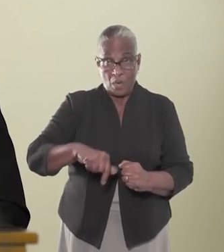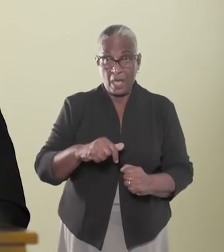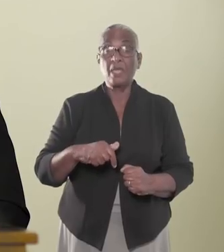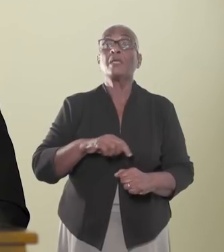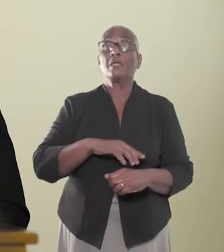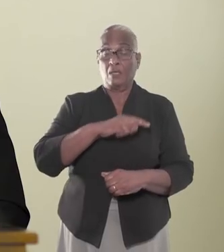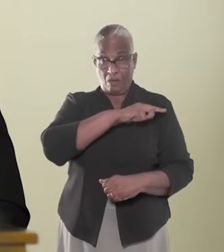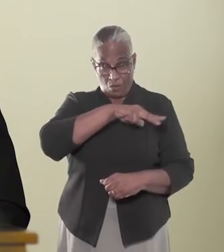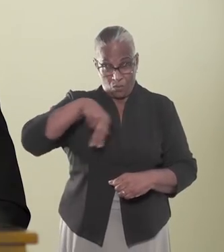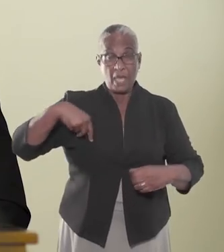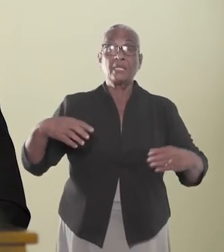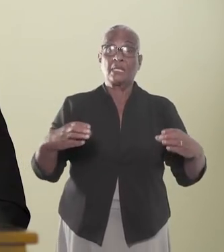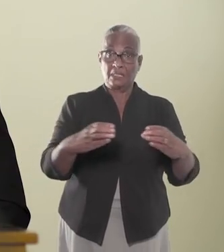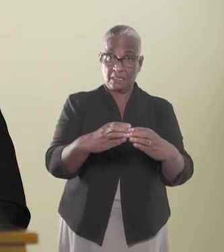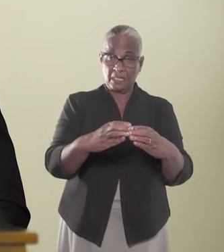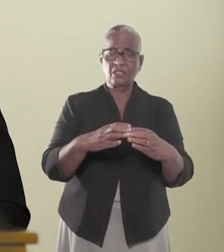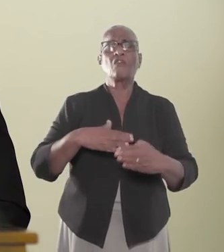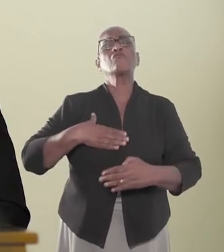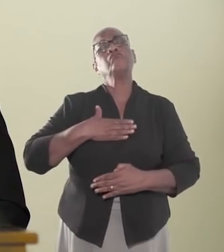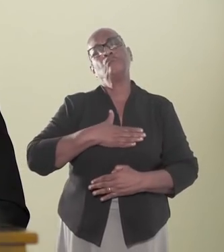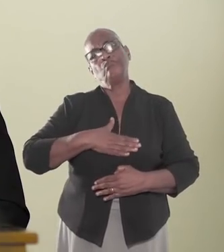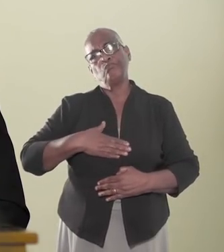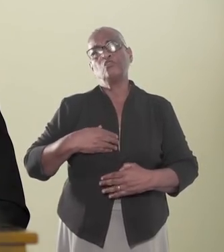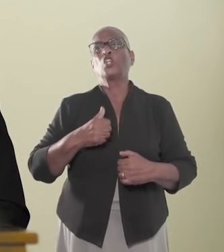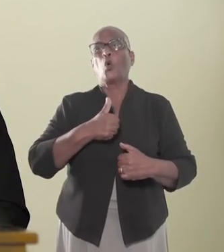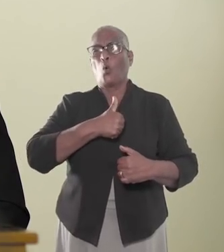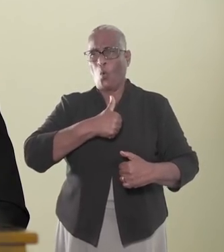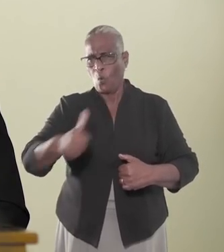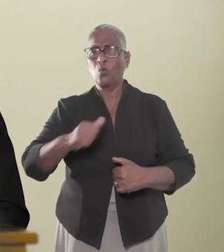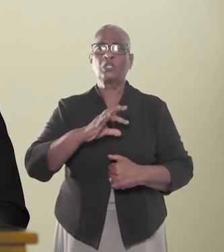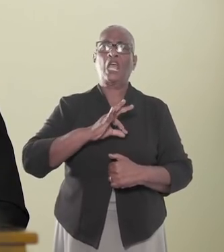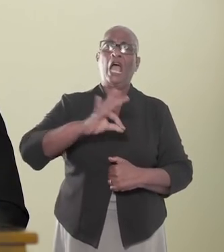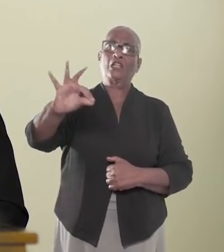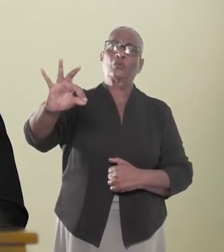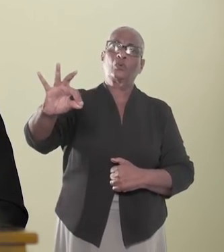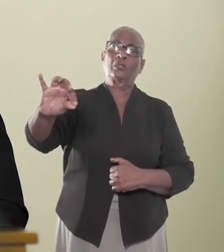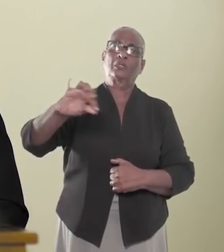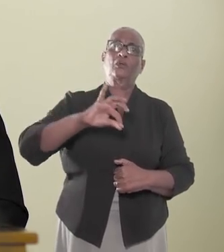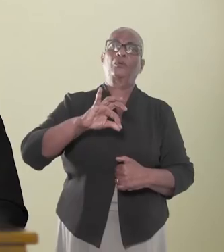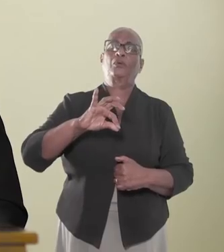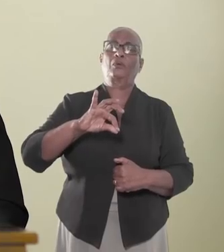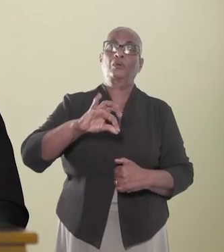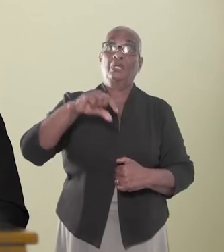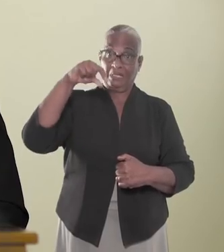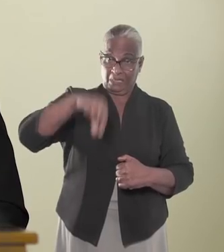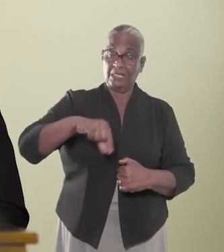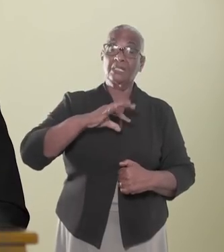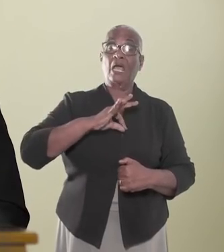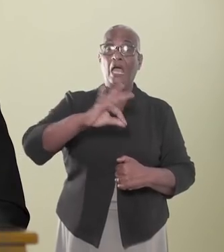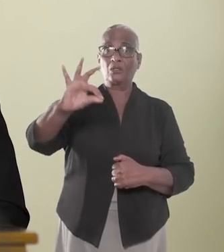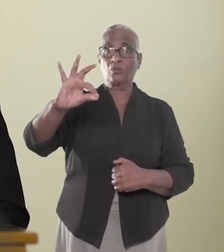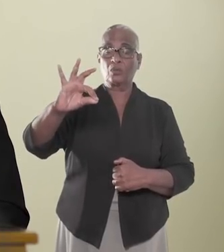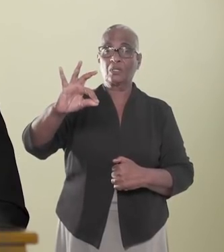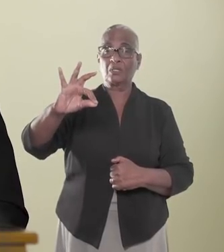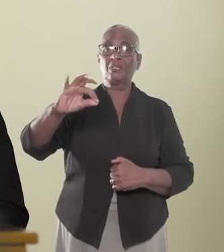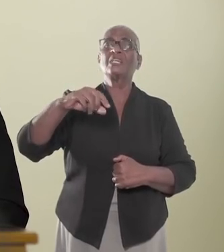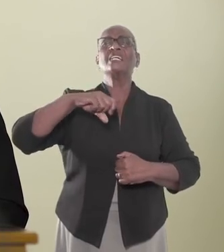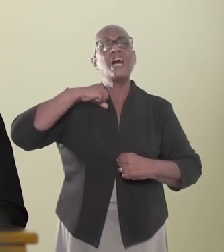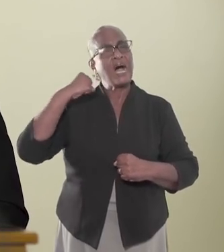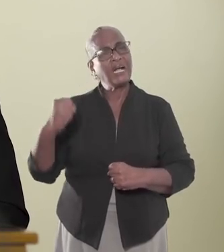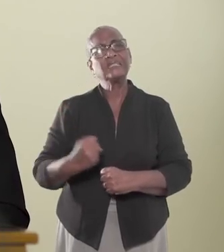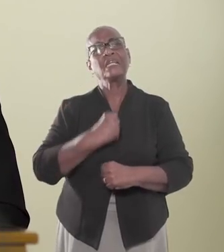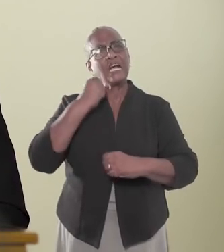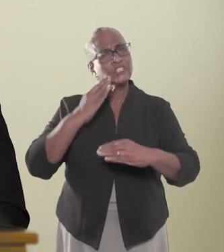Wij zijn de sector dankbaar voor de welwillendheid om met pasklare antwoorden op de proppen te komen. Deze antwoorden